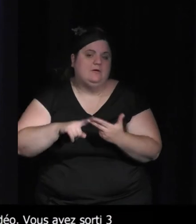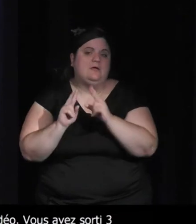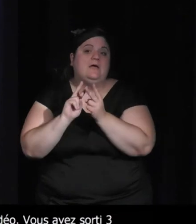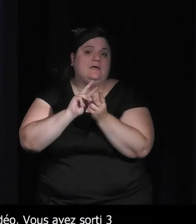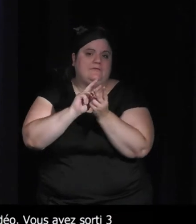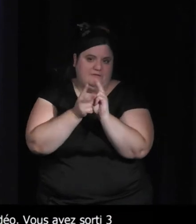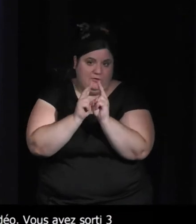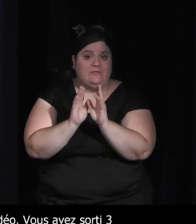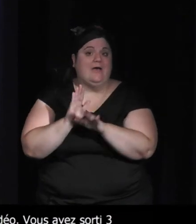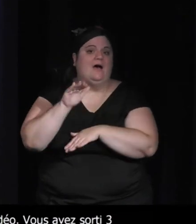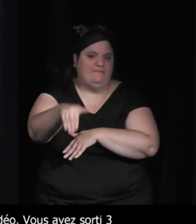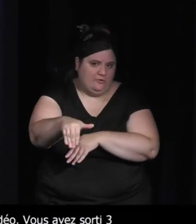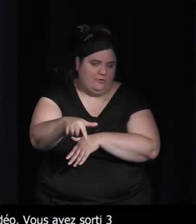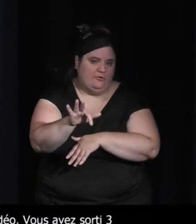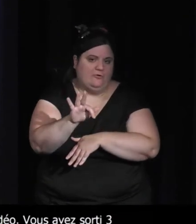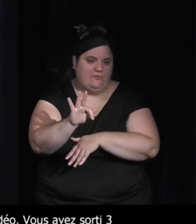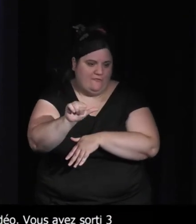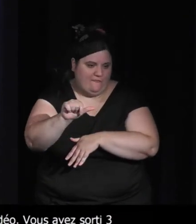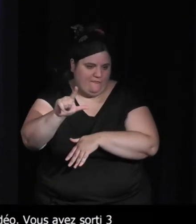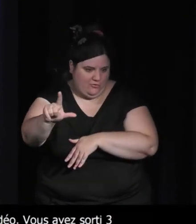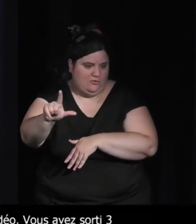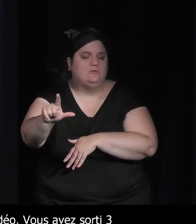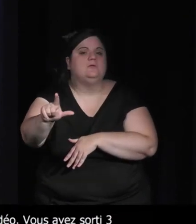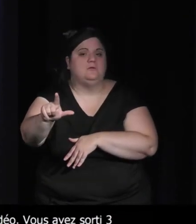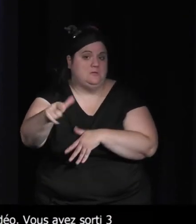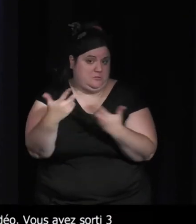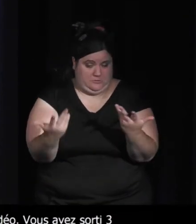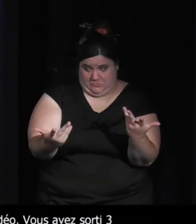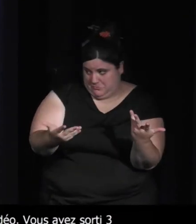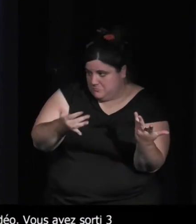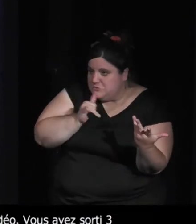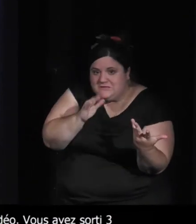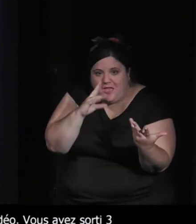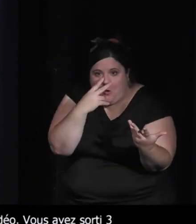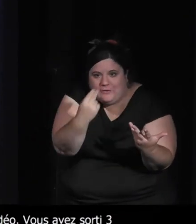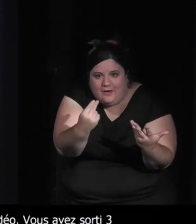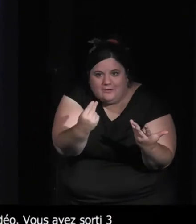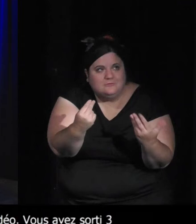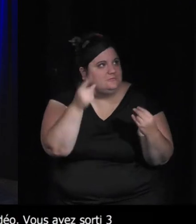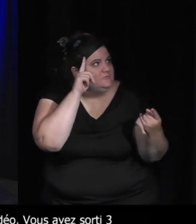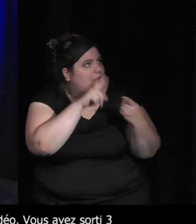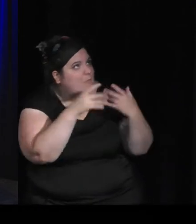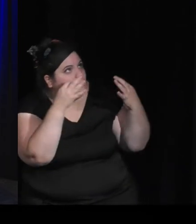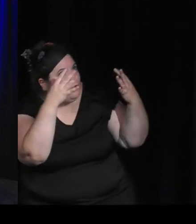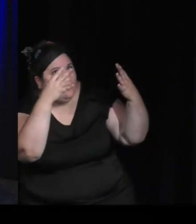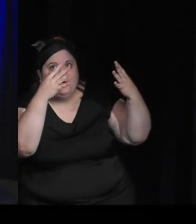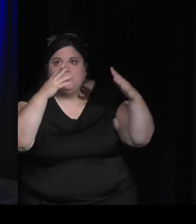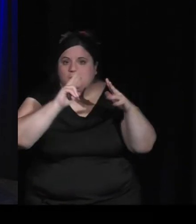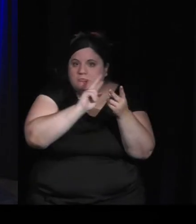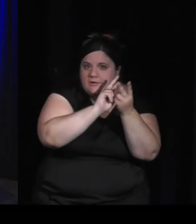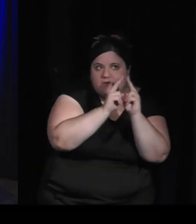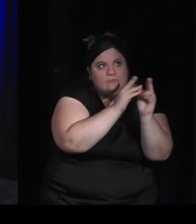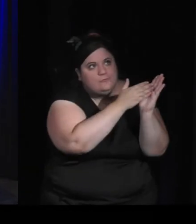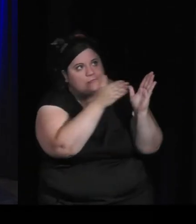joue un petit renard qui influe sur le cours des saisons et puis en fait après